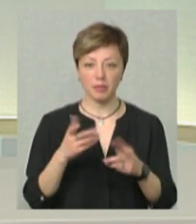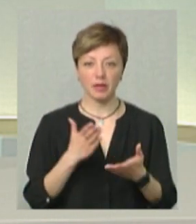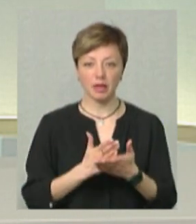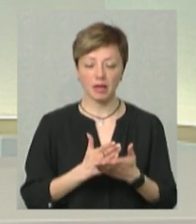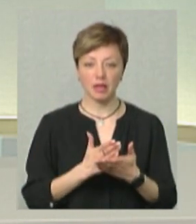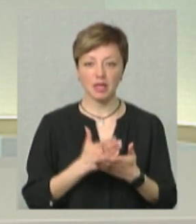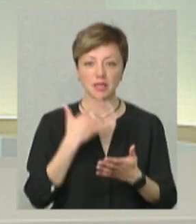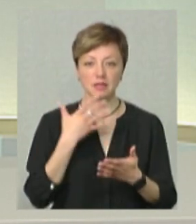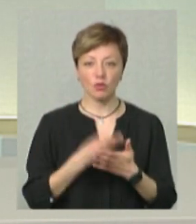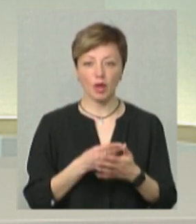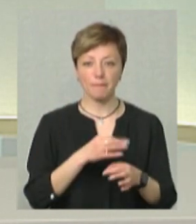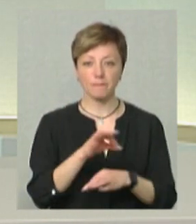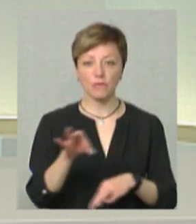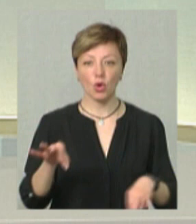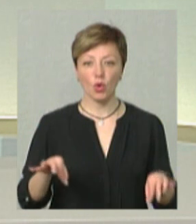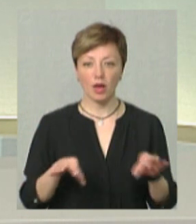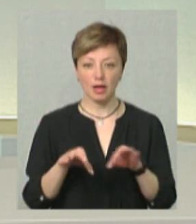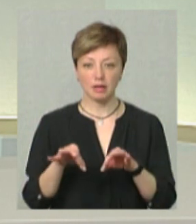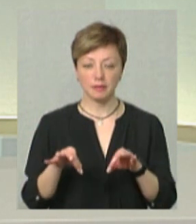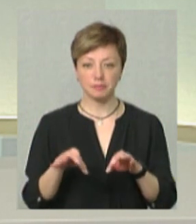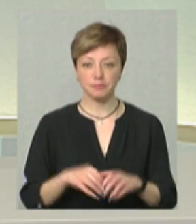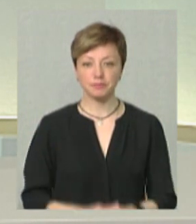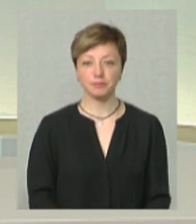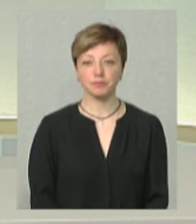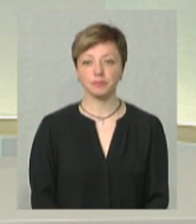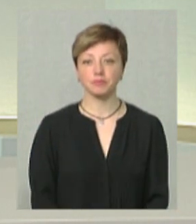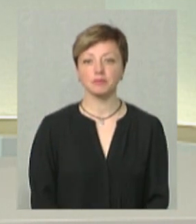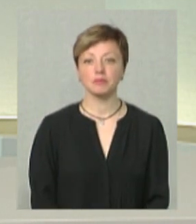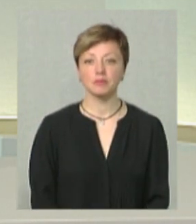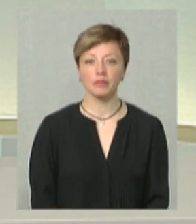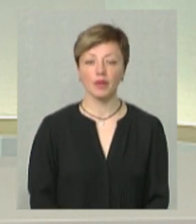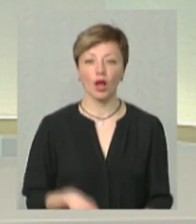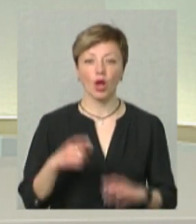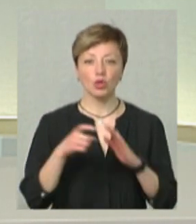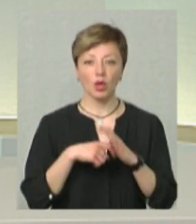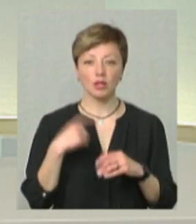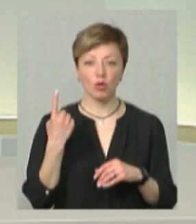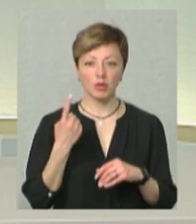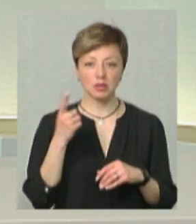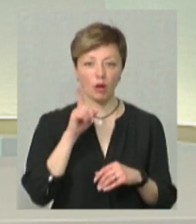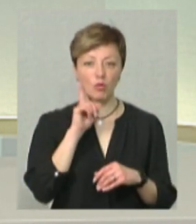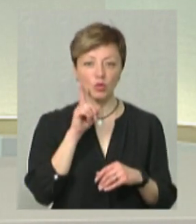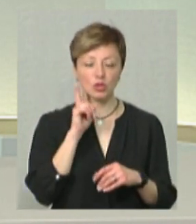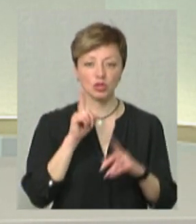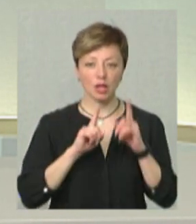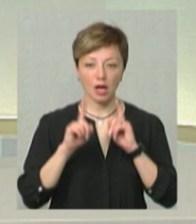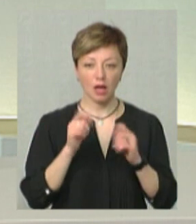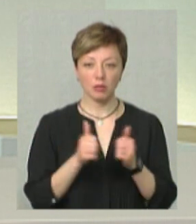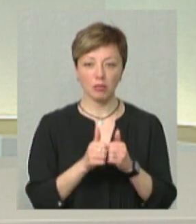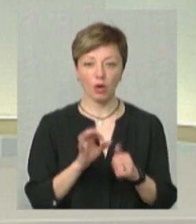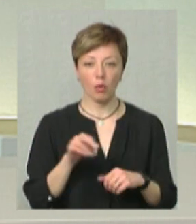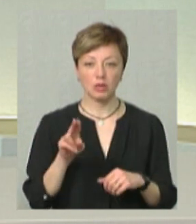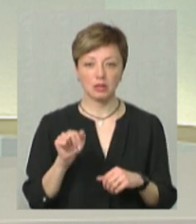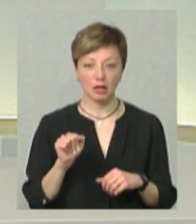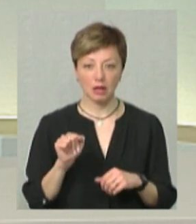свої інші проекти. Це у нас Донецька обласна немолодіжна рада при ОДА,